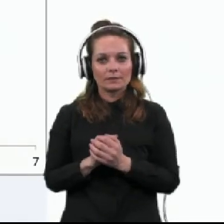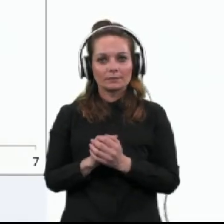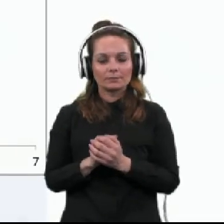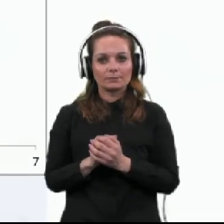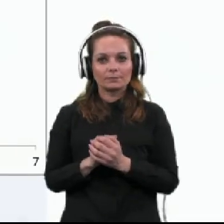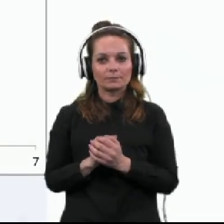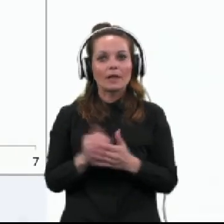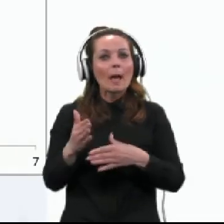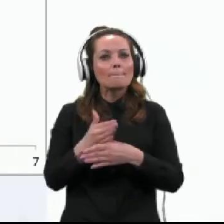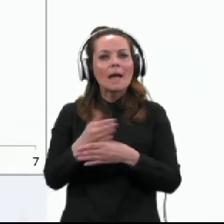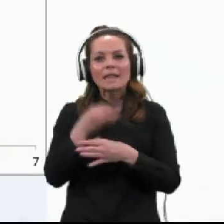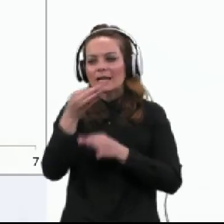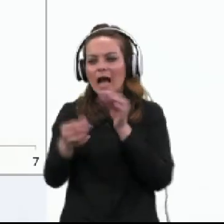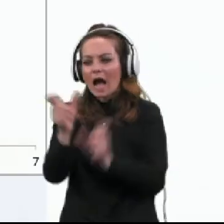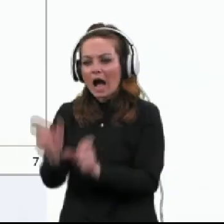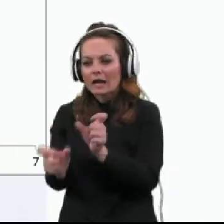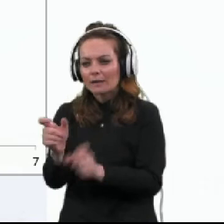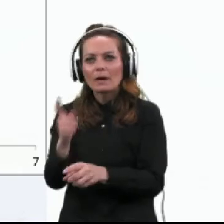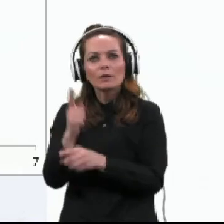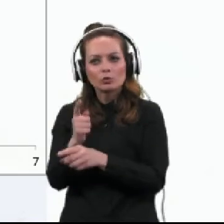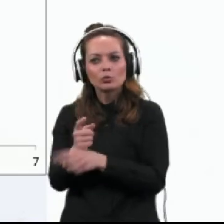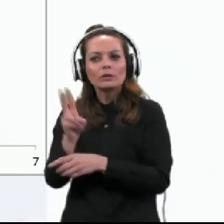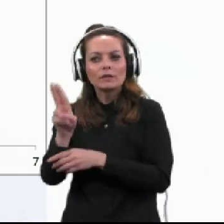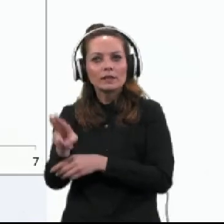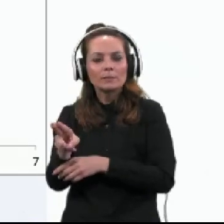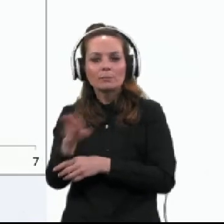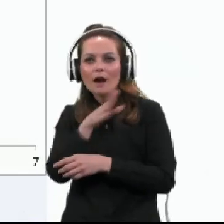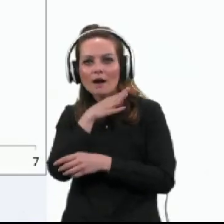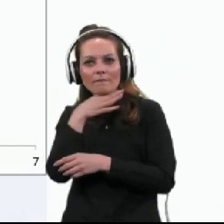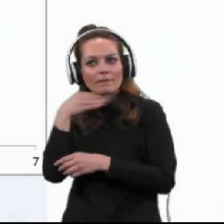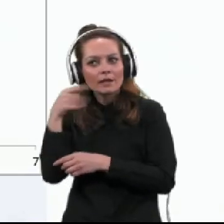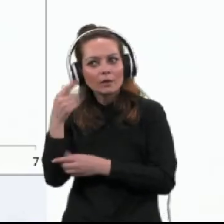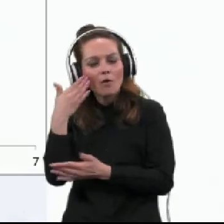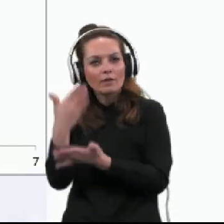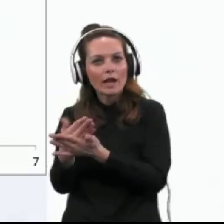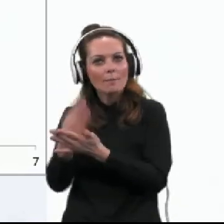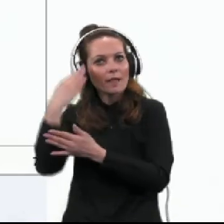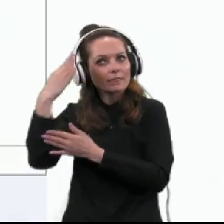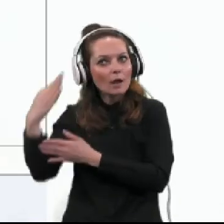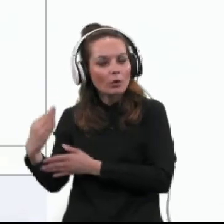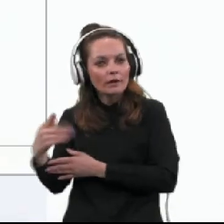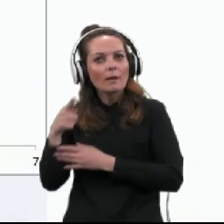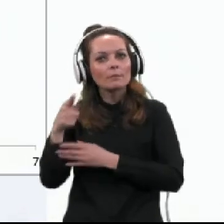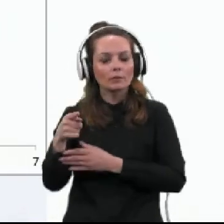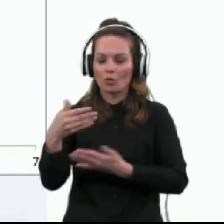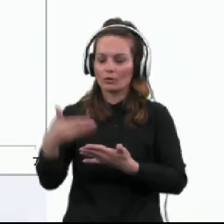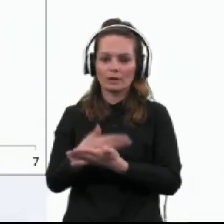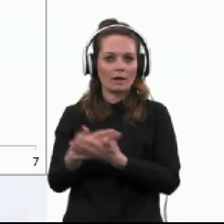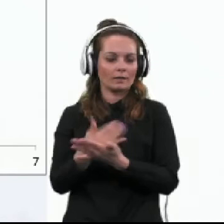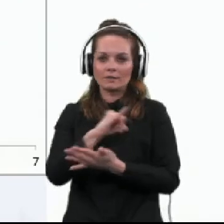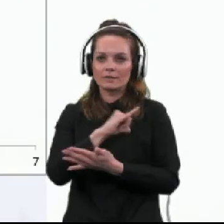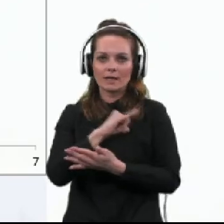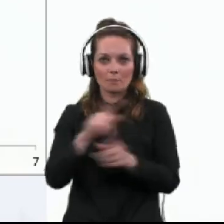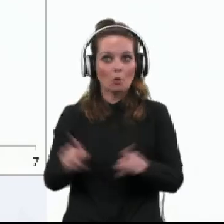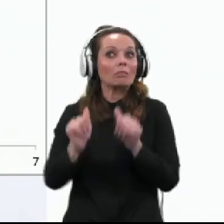Med anketiranimi je zaznana precejšna nagnevsk teorijam zorote. Ta trend je zanimivo